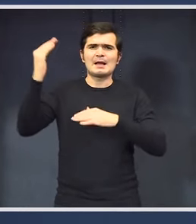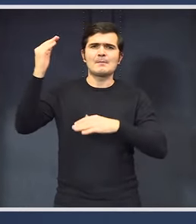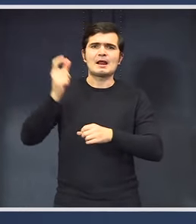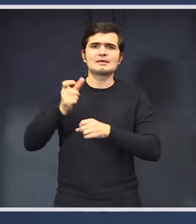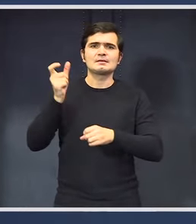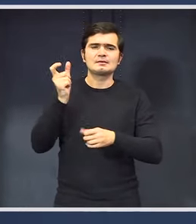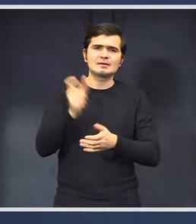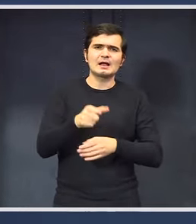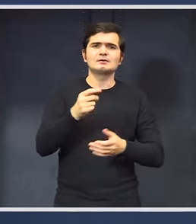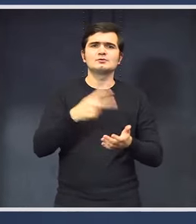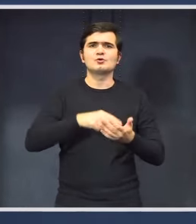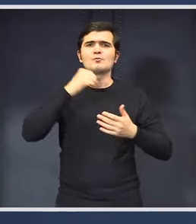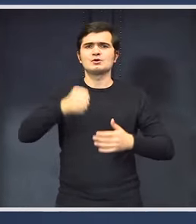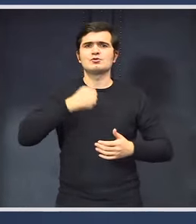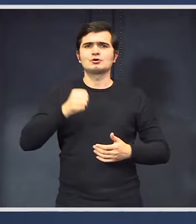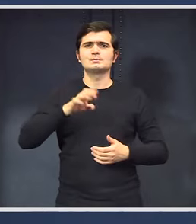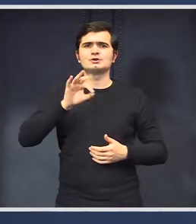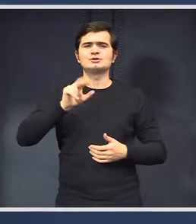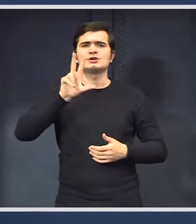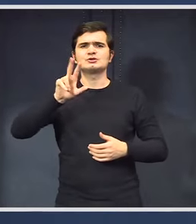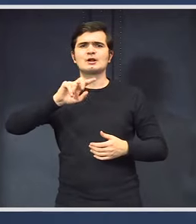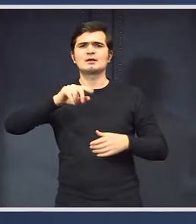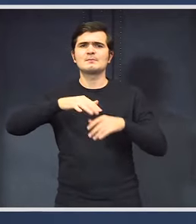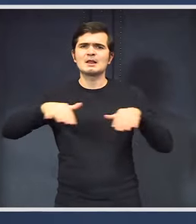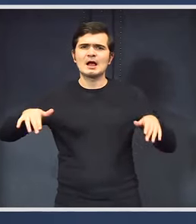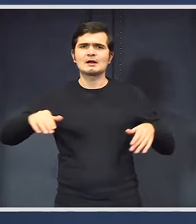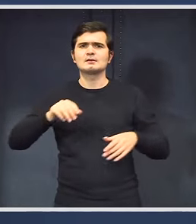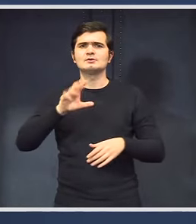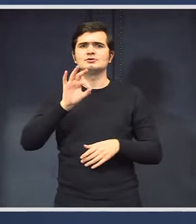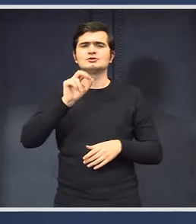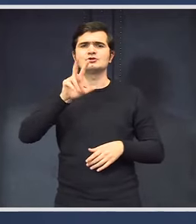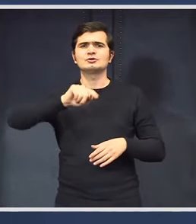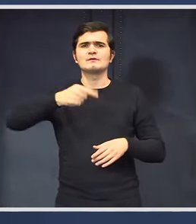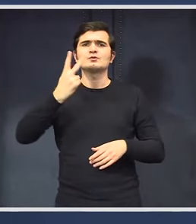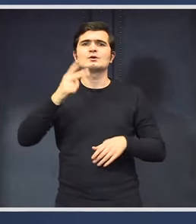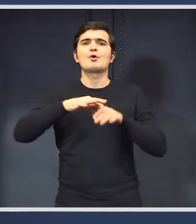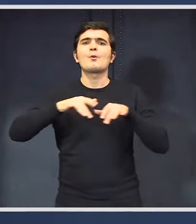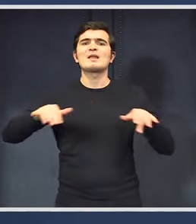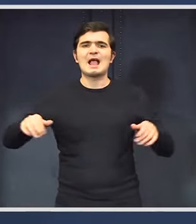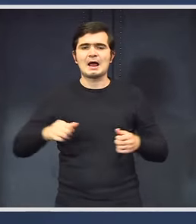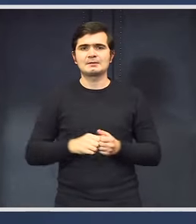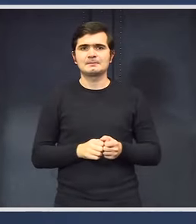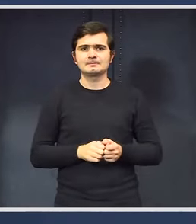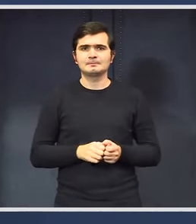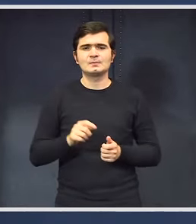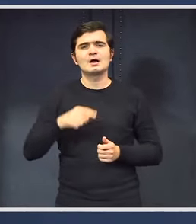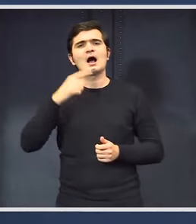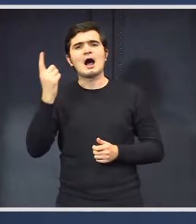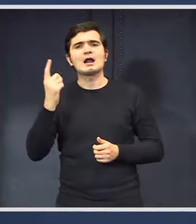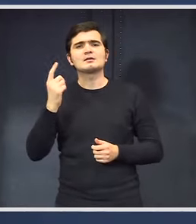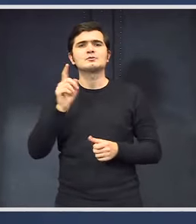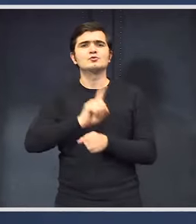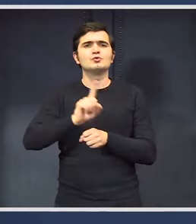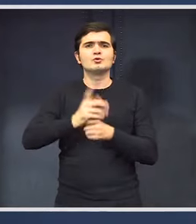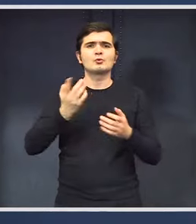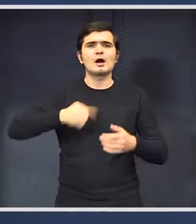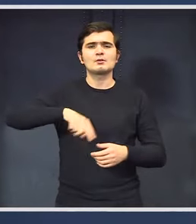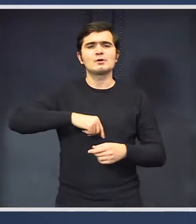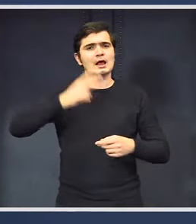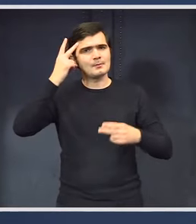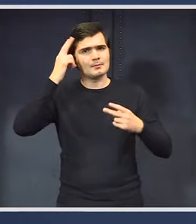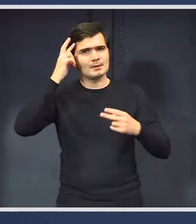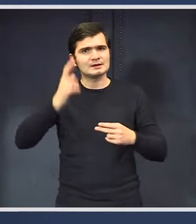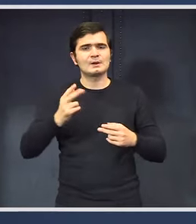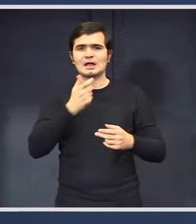2019, 53 de miliarde, 53,2 miliarde, și cu un alt principiu pe care l-am respectat anul trecut, aproape l